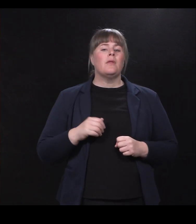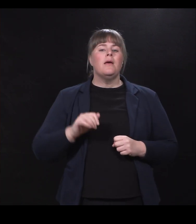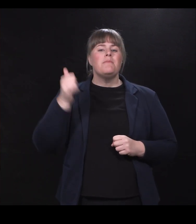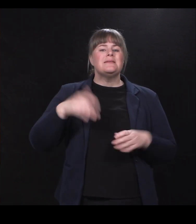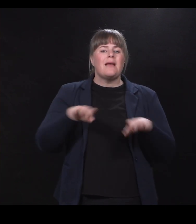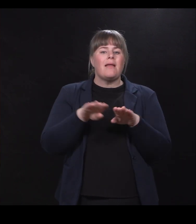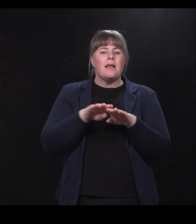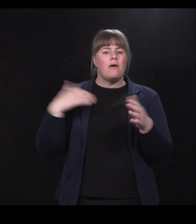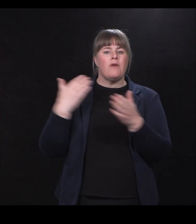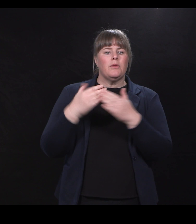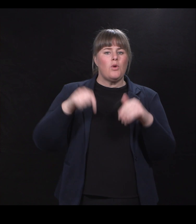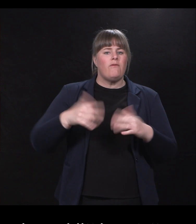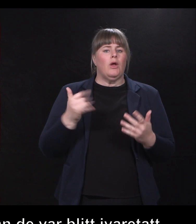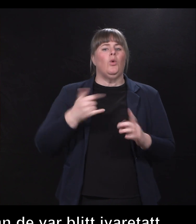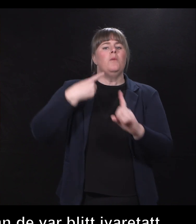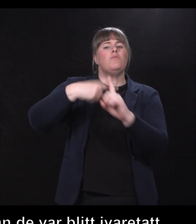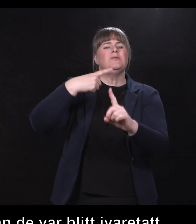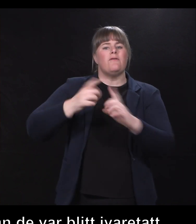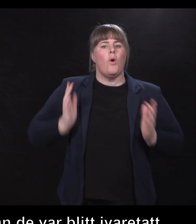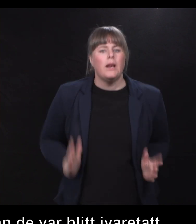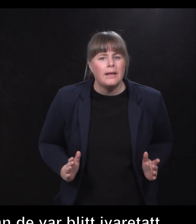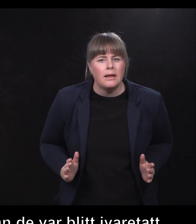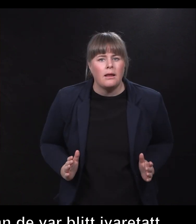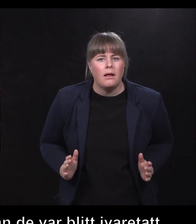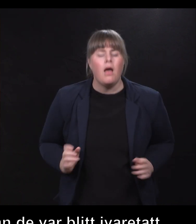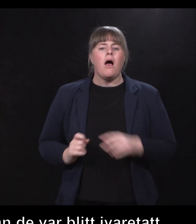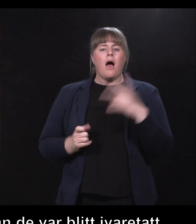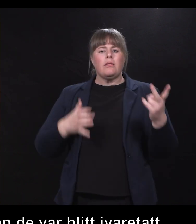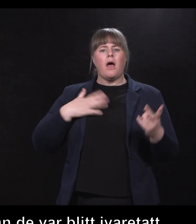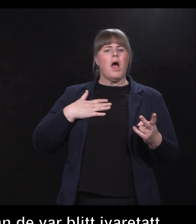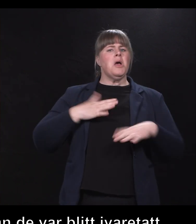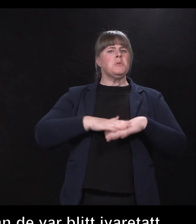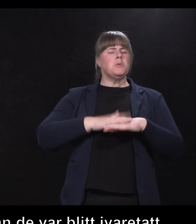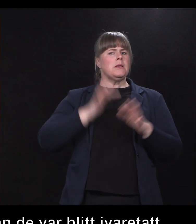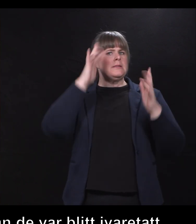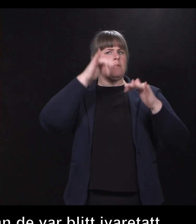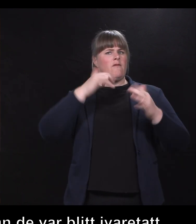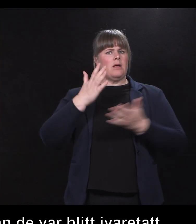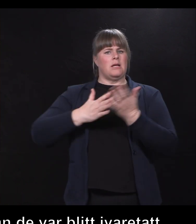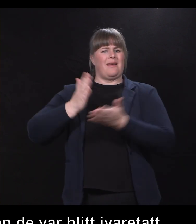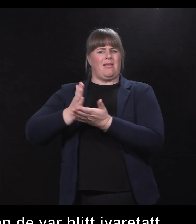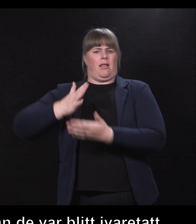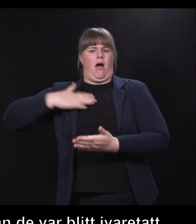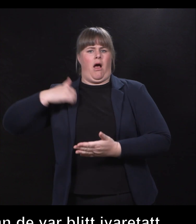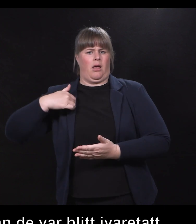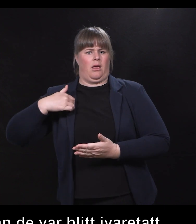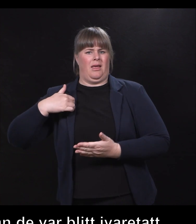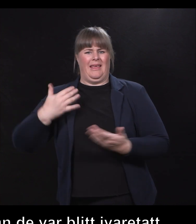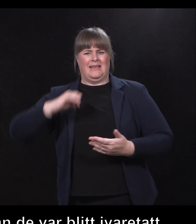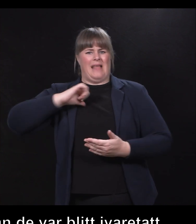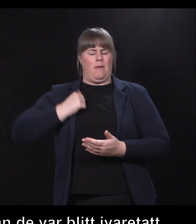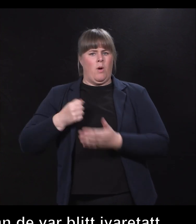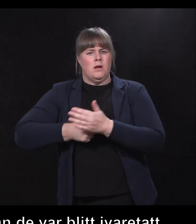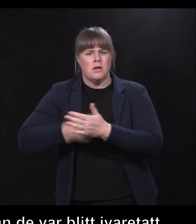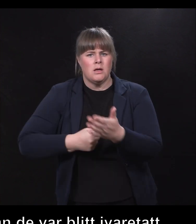har tenkt på hva jeg har rett på, uten at jeg må kjempe for det. Så det er todelt. Vi har det tekniske, vi har det systemmessig,